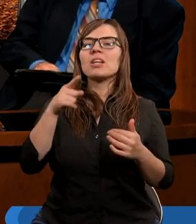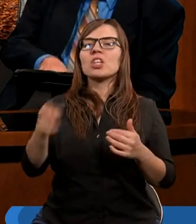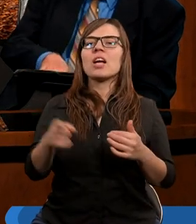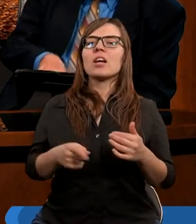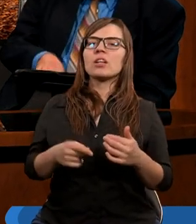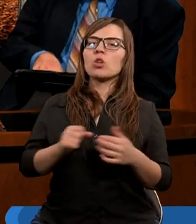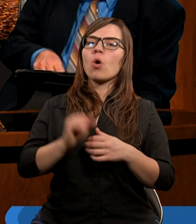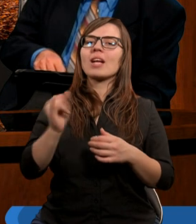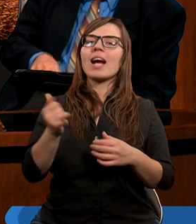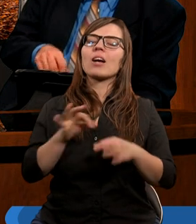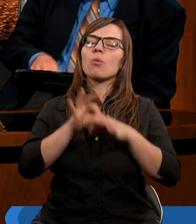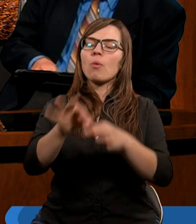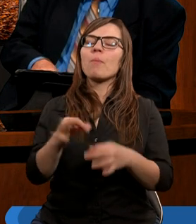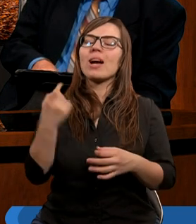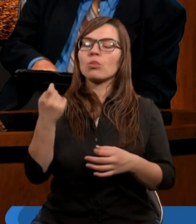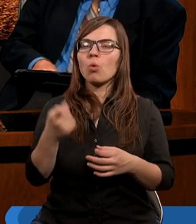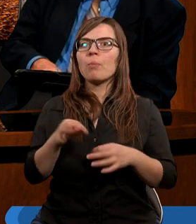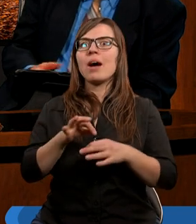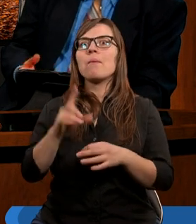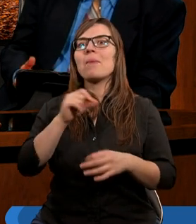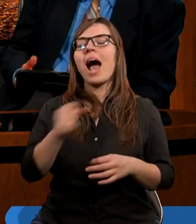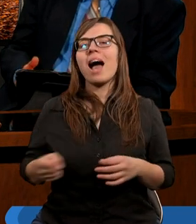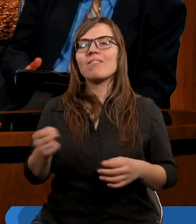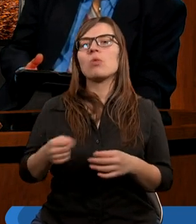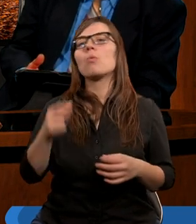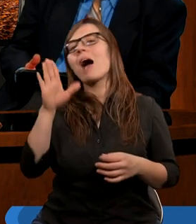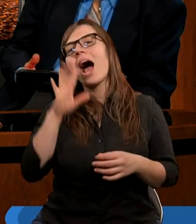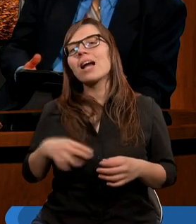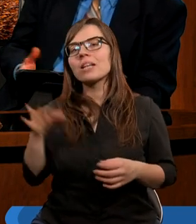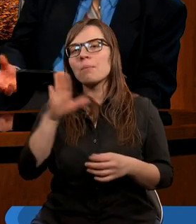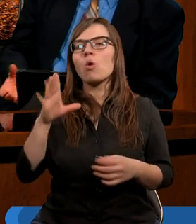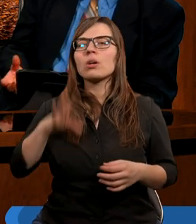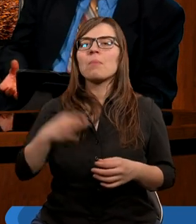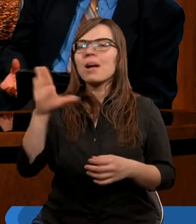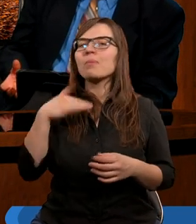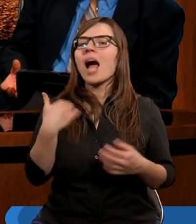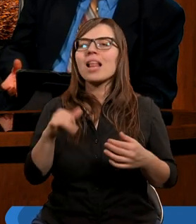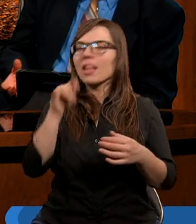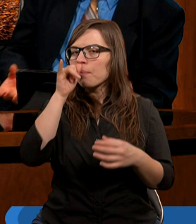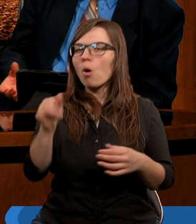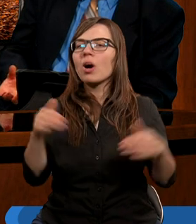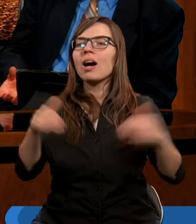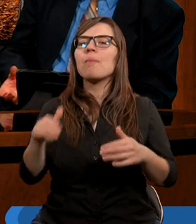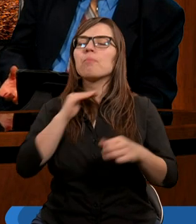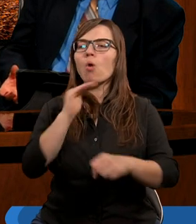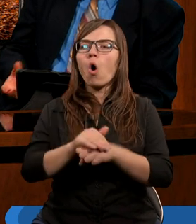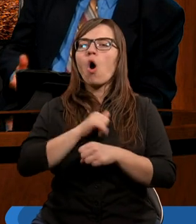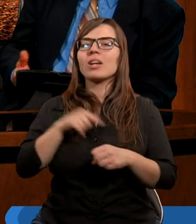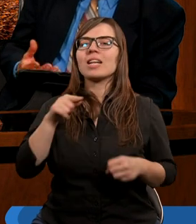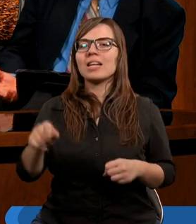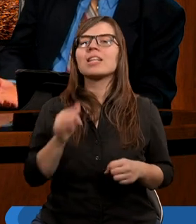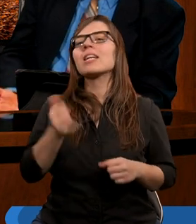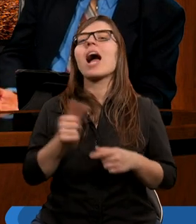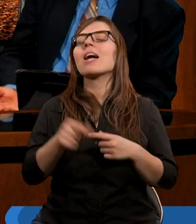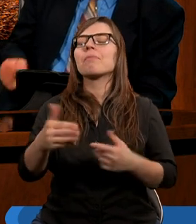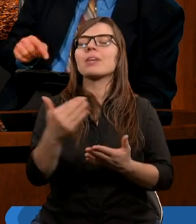warto, do jakiego momentu doprowadza nas Paweł? Co mam zrobić, Panie Boże? Ja nie potrafię się pogodzić z tym złem, które czynię. No i